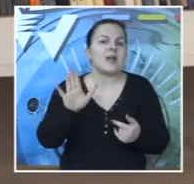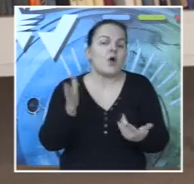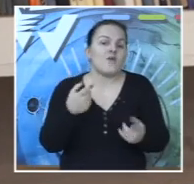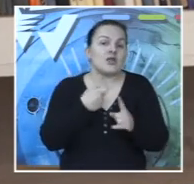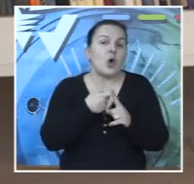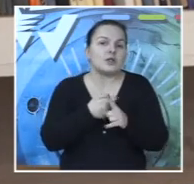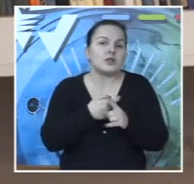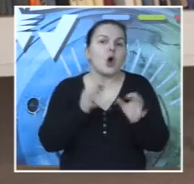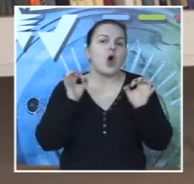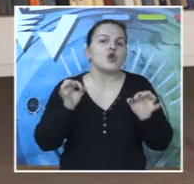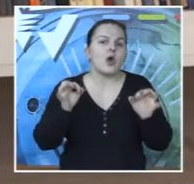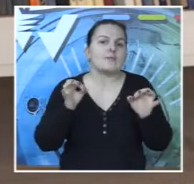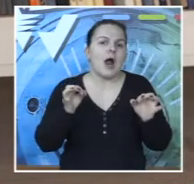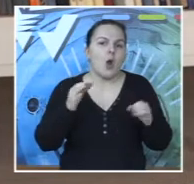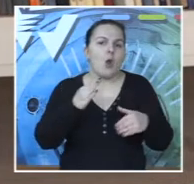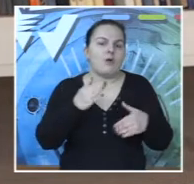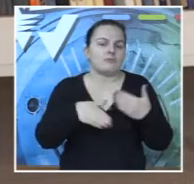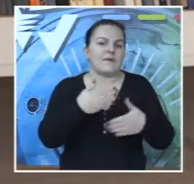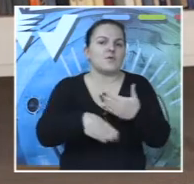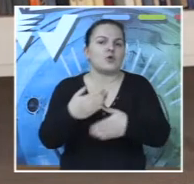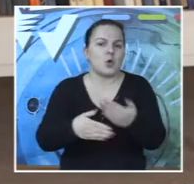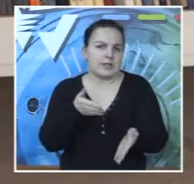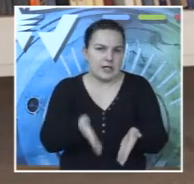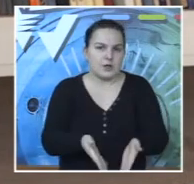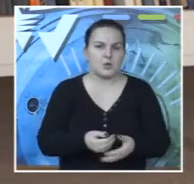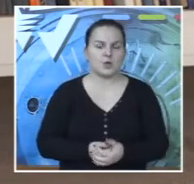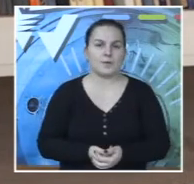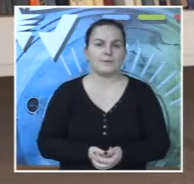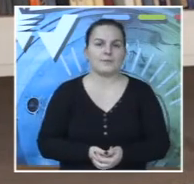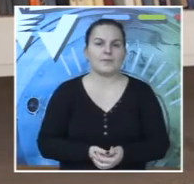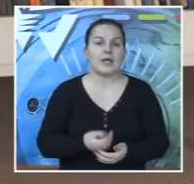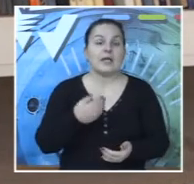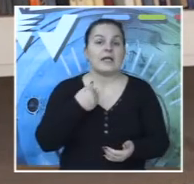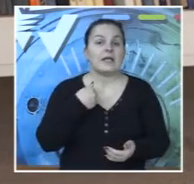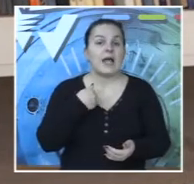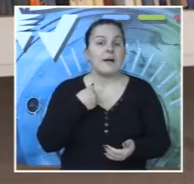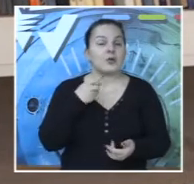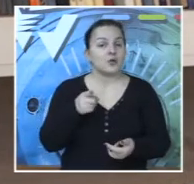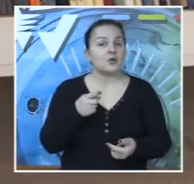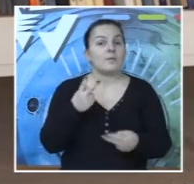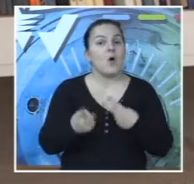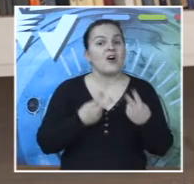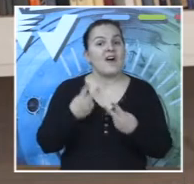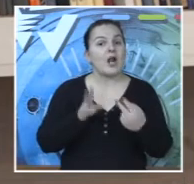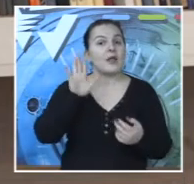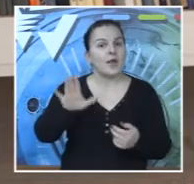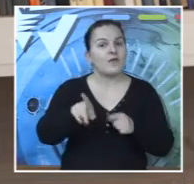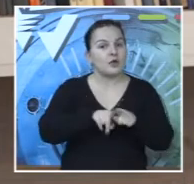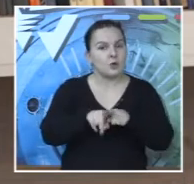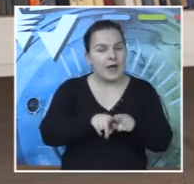za njegovo, da kažem, normalno funkcionisanje su bili prisutni. Ja bih tu pohvalio